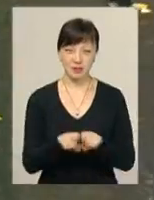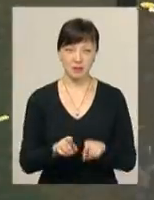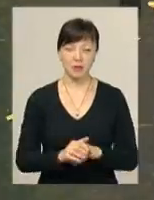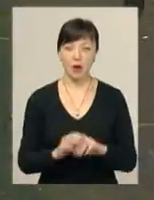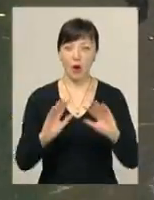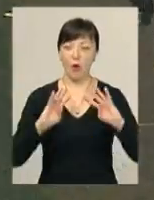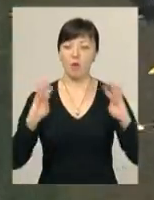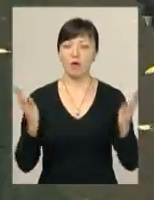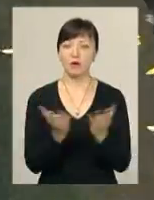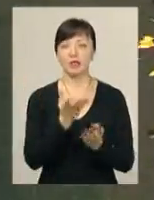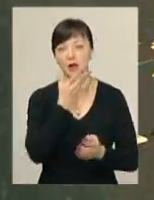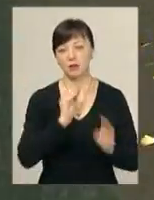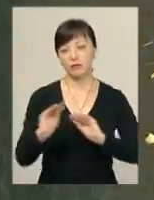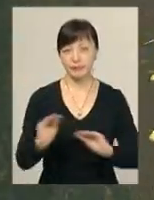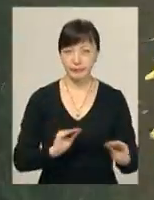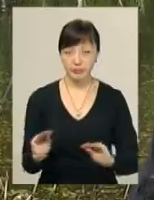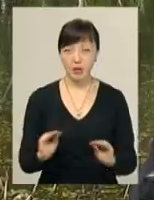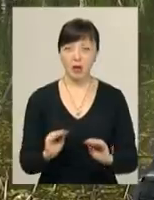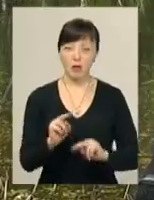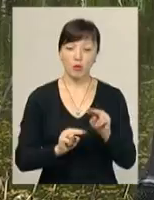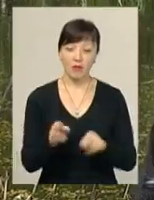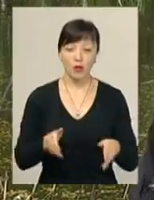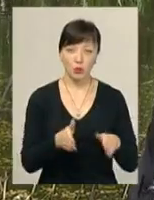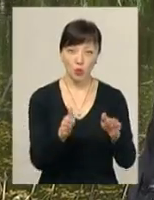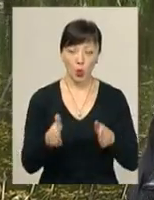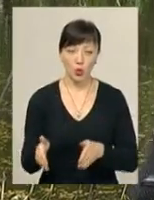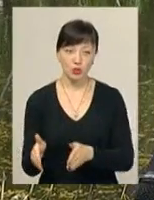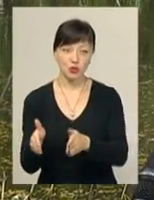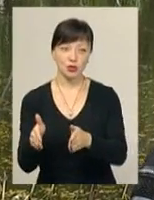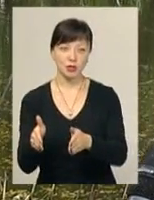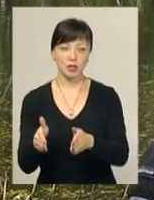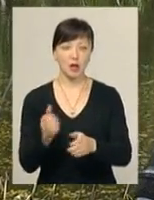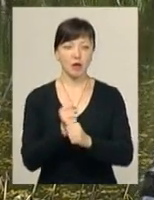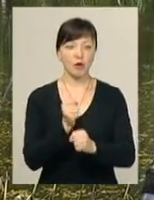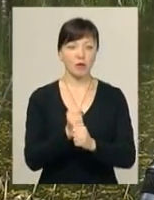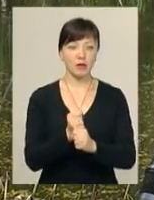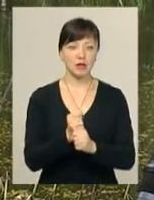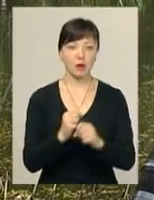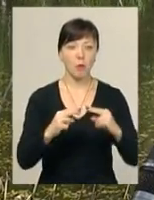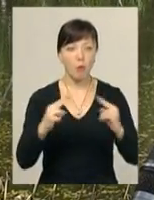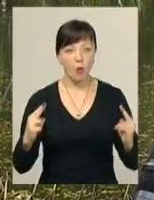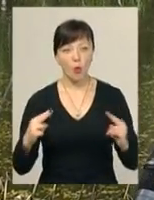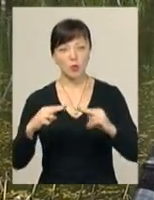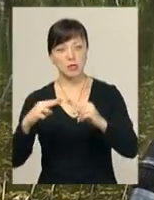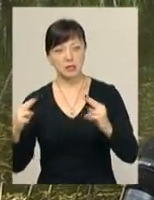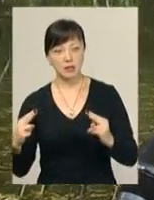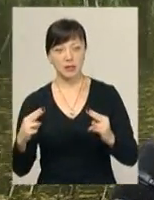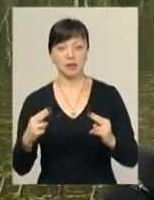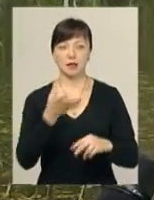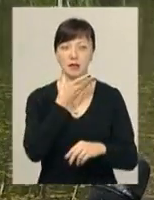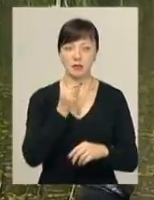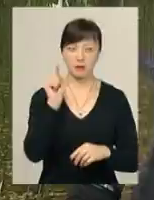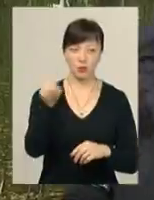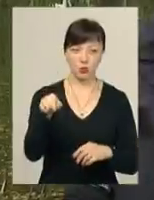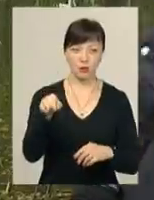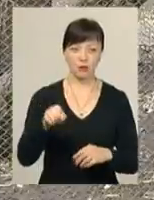Обгородити гарно, обустроювати, поробити доріжки, поробити мостики гарні на ту сторону,